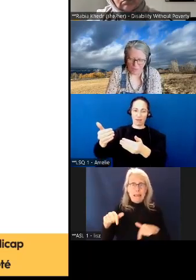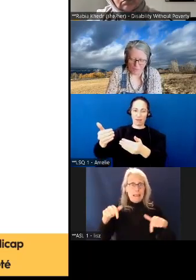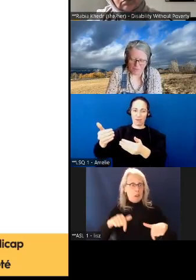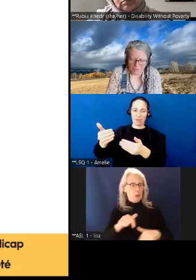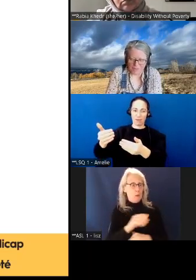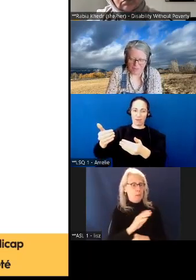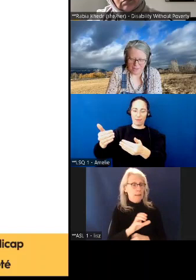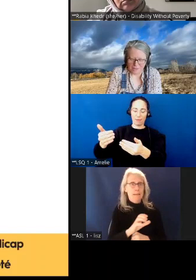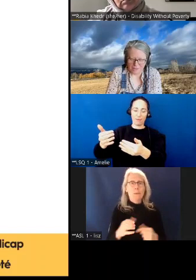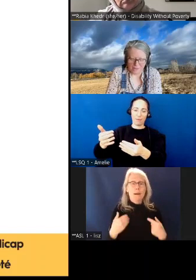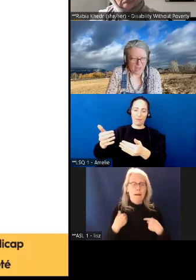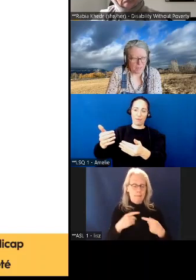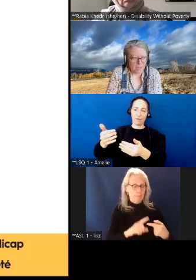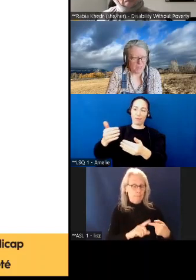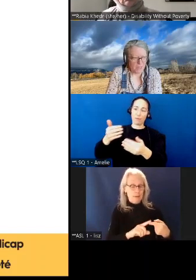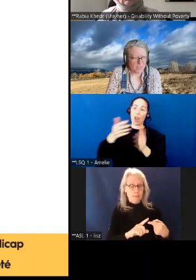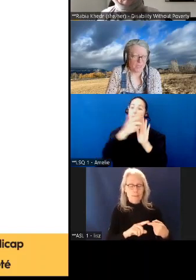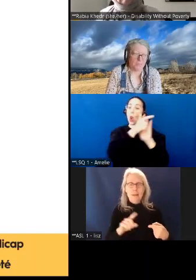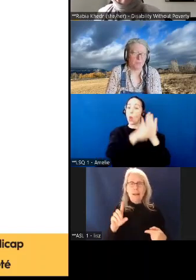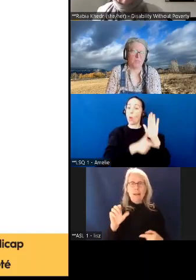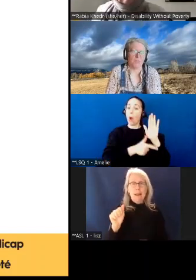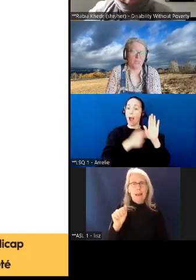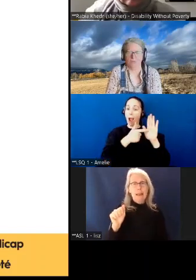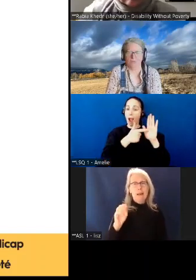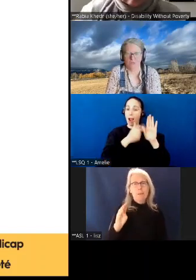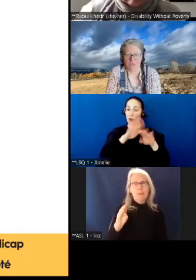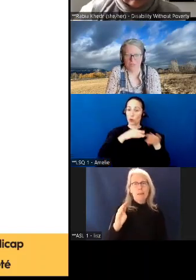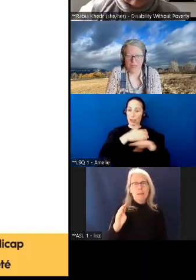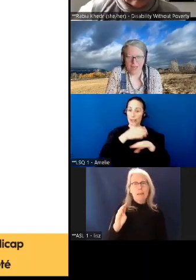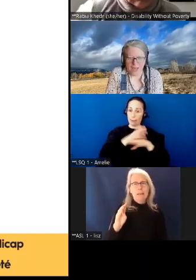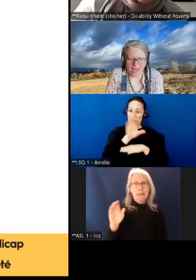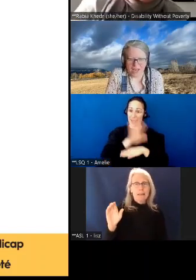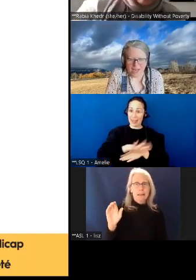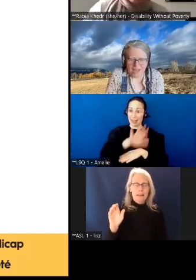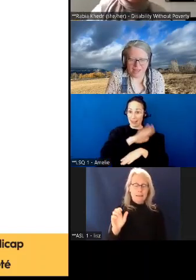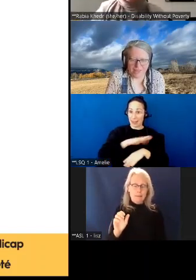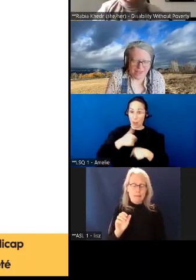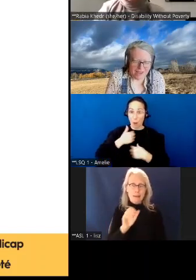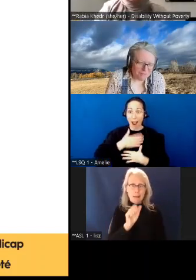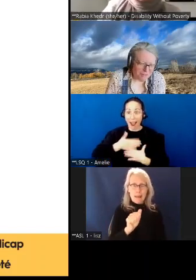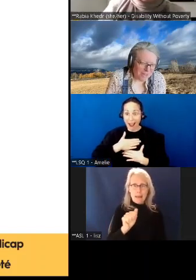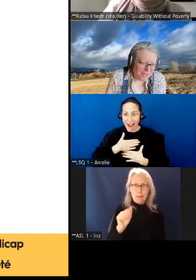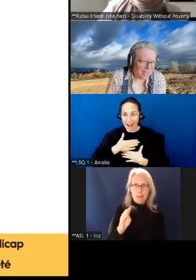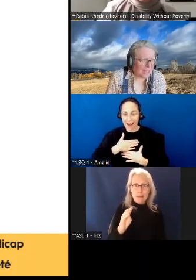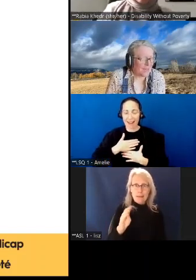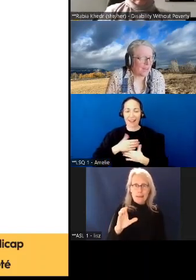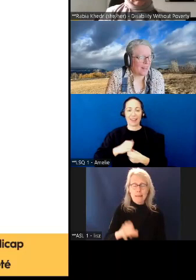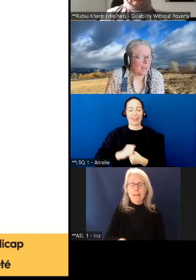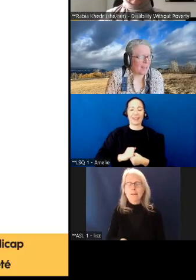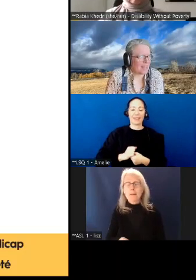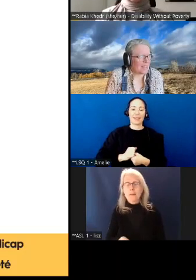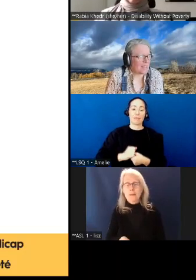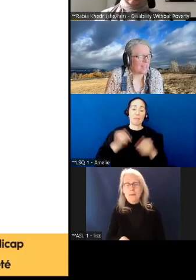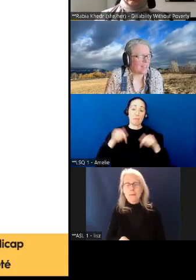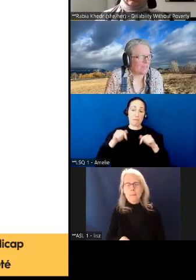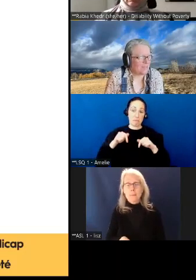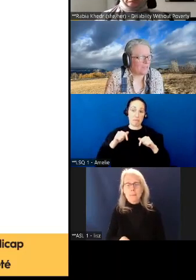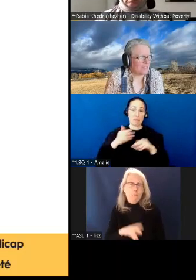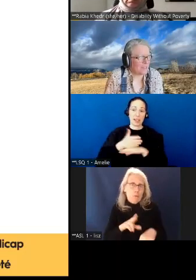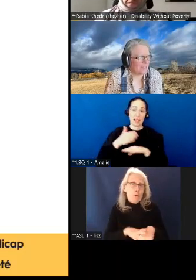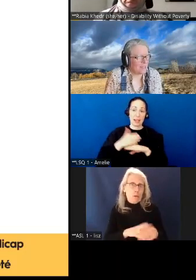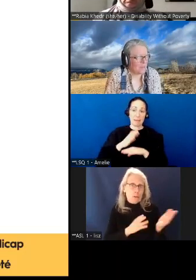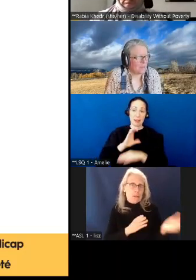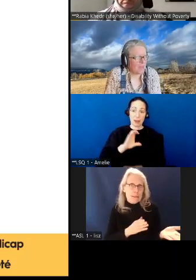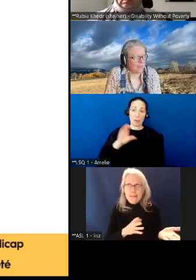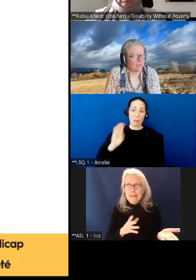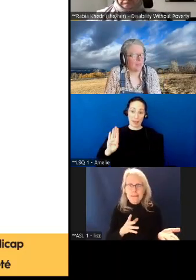le projet de loi pour l'accessibilité au Canada. Ici, nous avons accessibilité Colombie